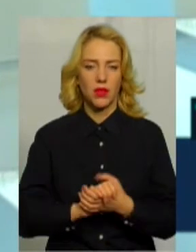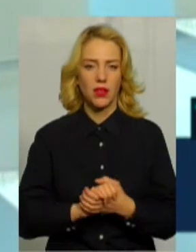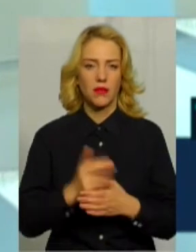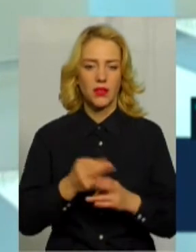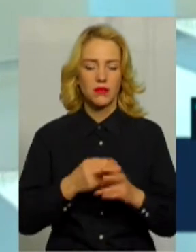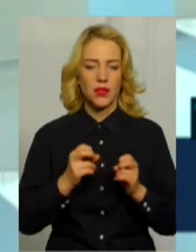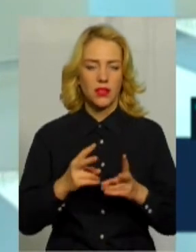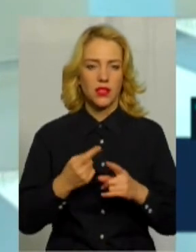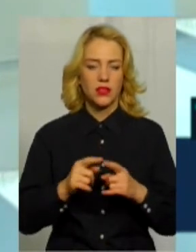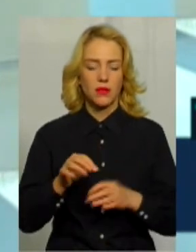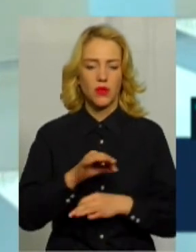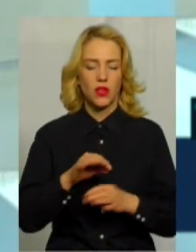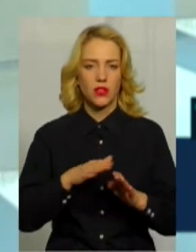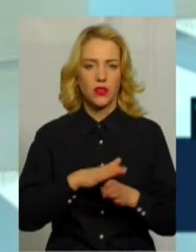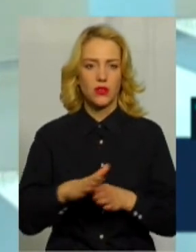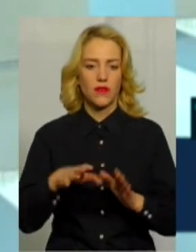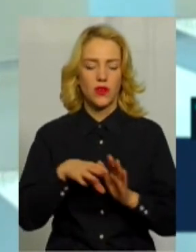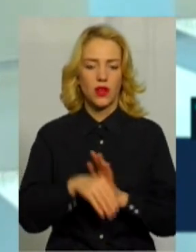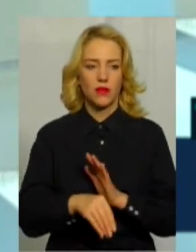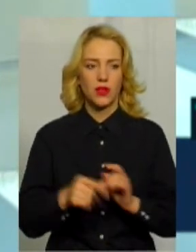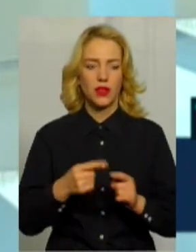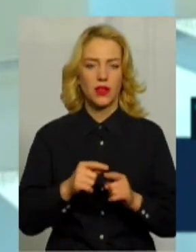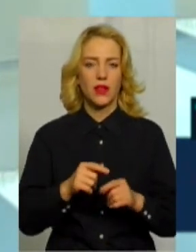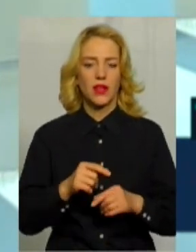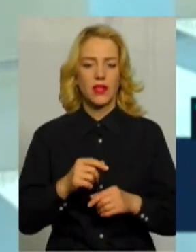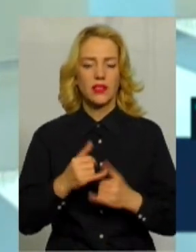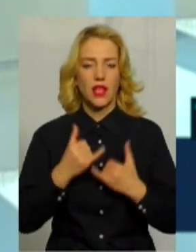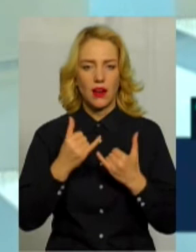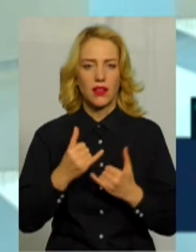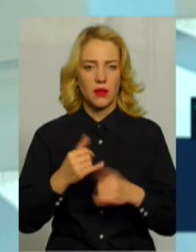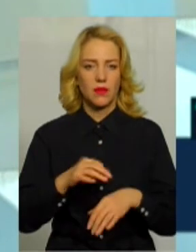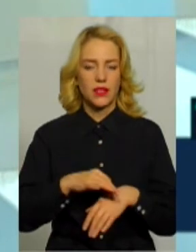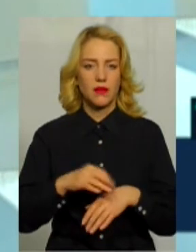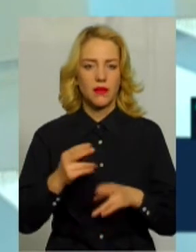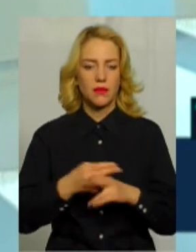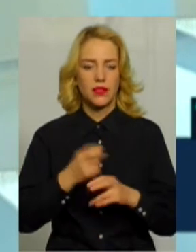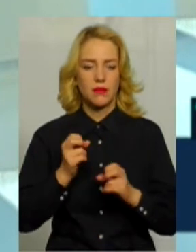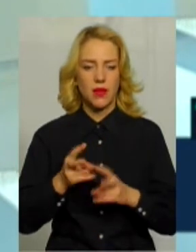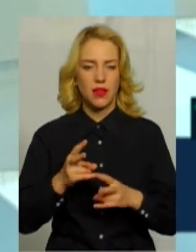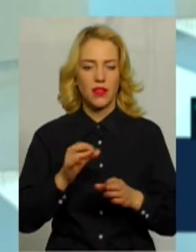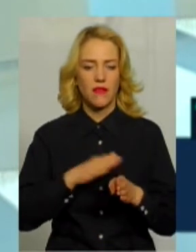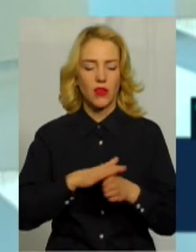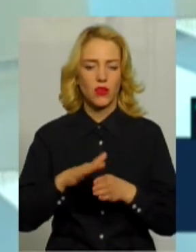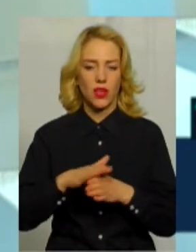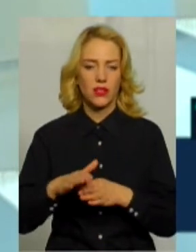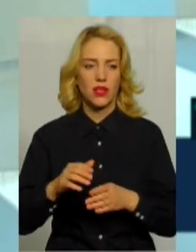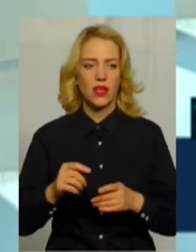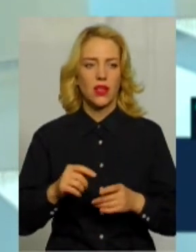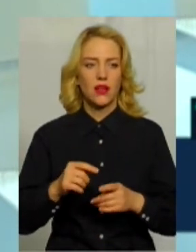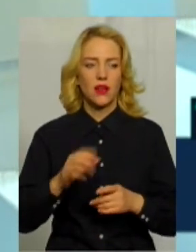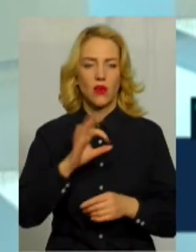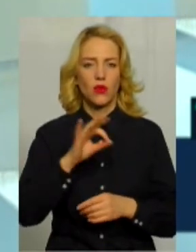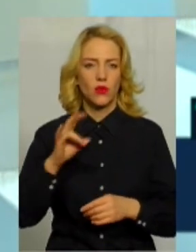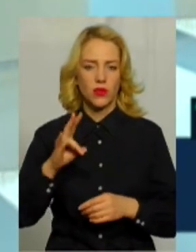реалізовувався в рамках проєкту «Рівність Ради безпеки» на виконанні Резолюції Організації об'єднаних націй 1325,